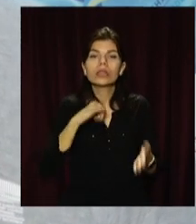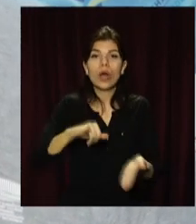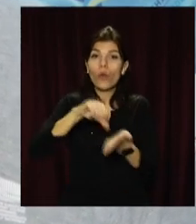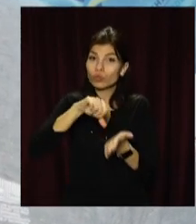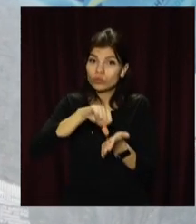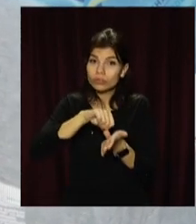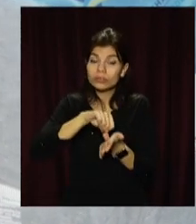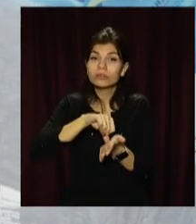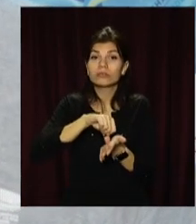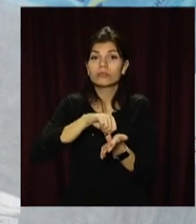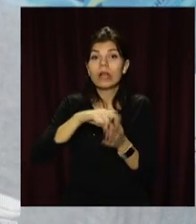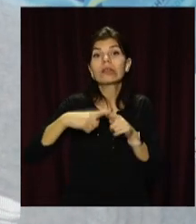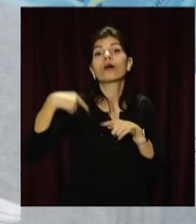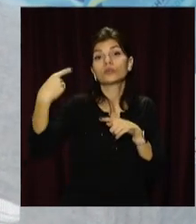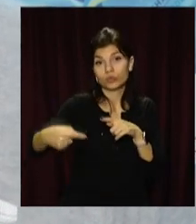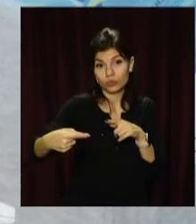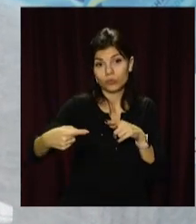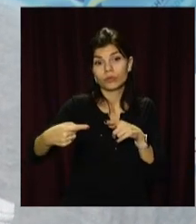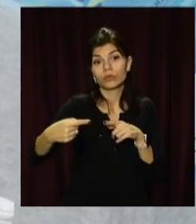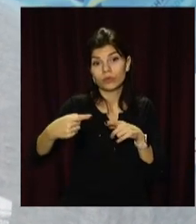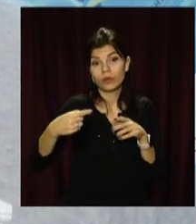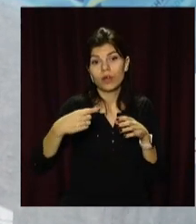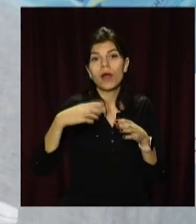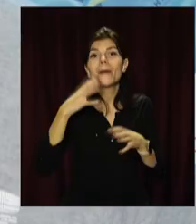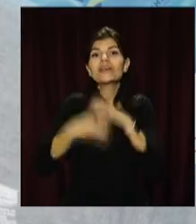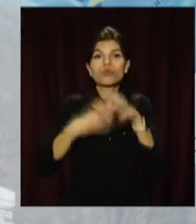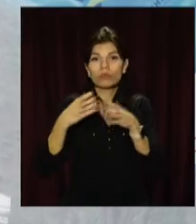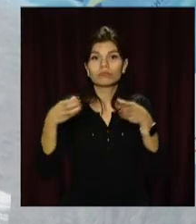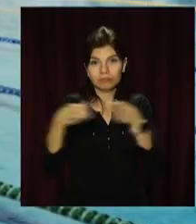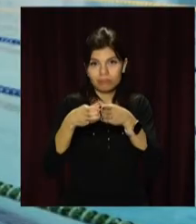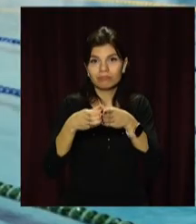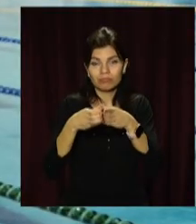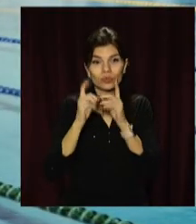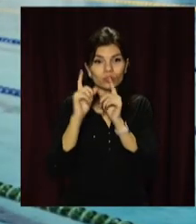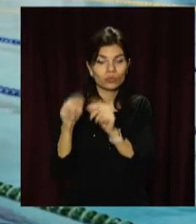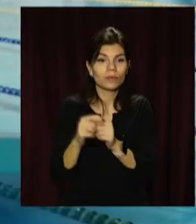в міжнародних змаганнях наступного року.